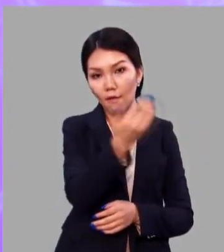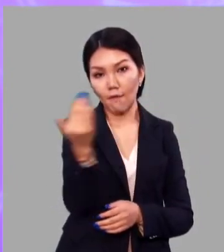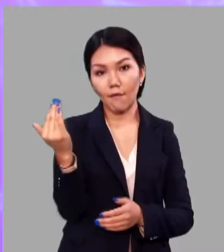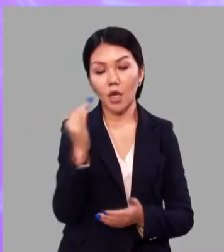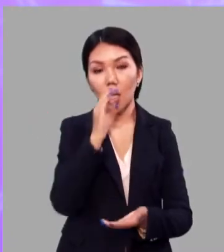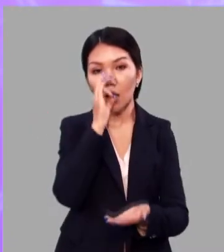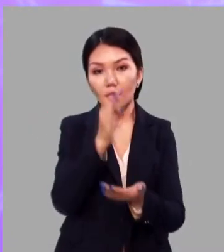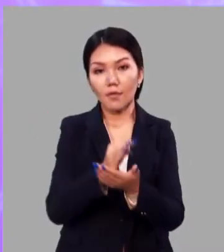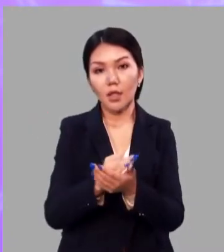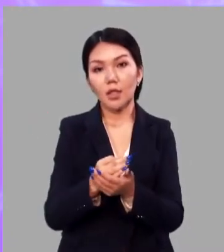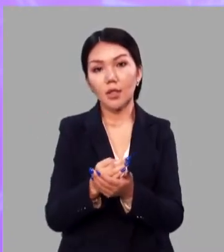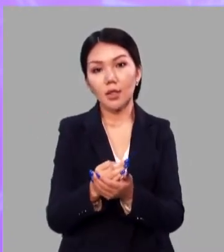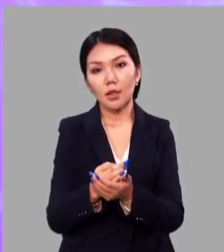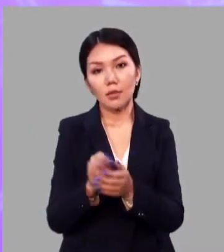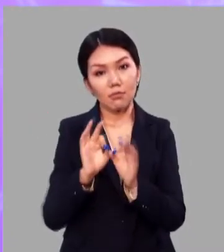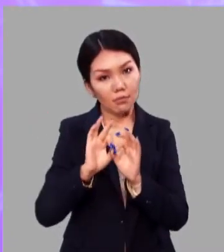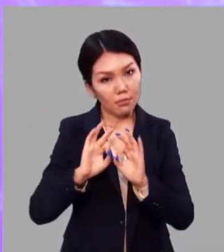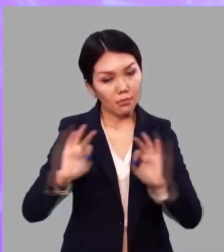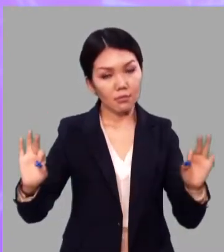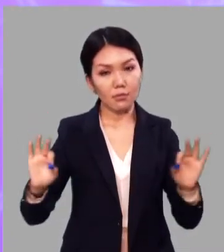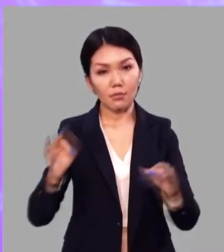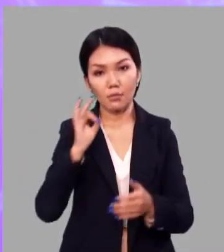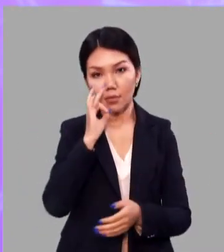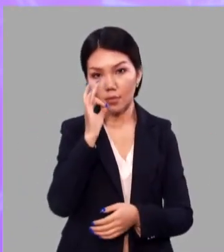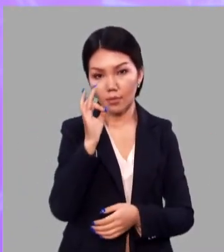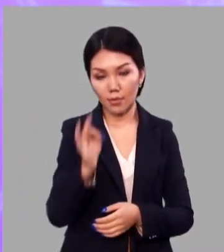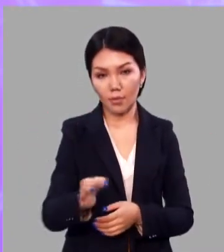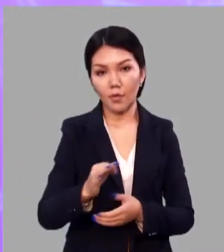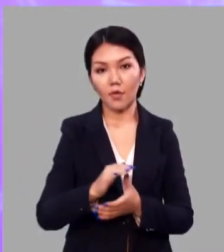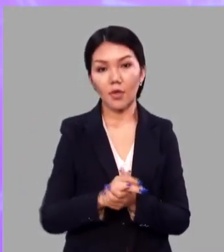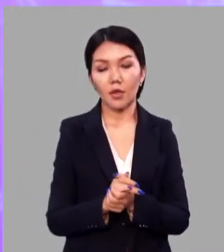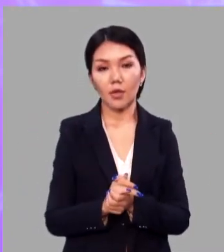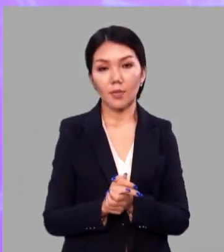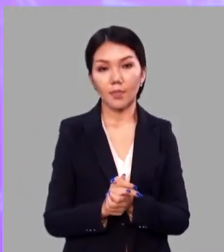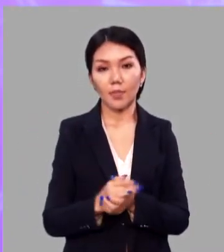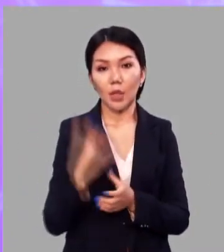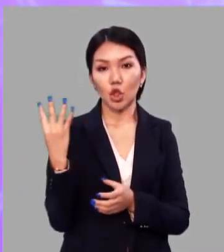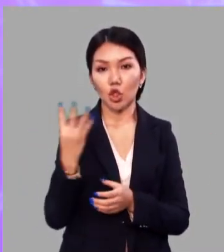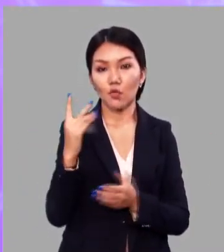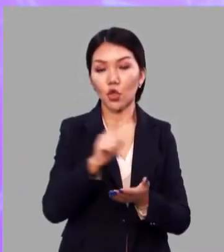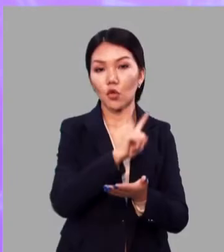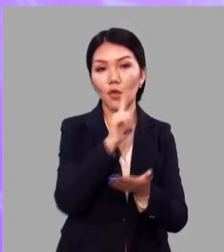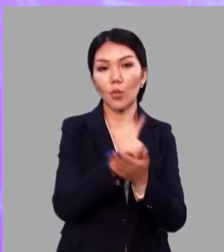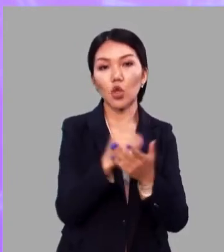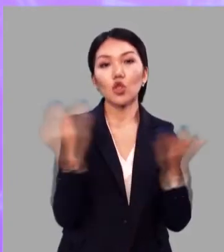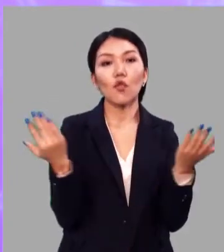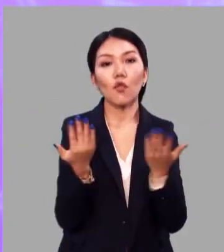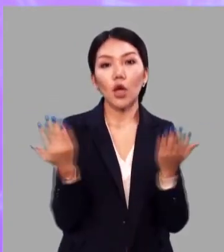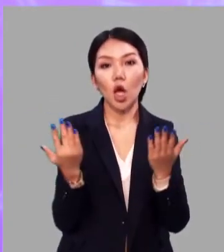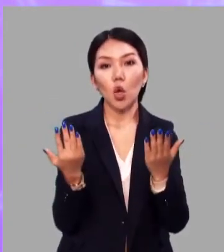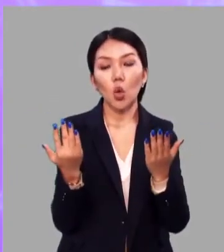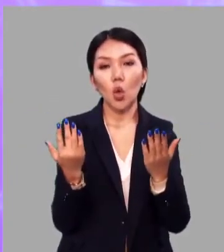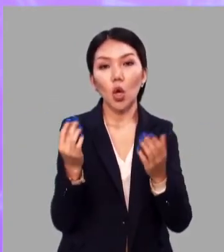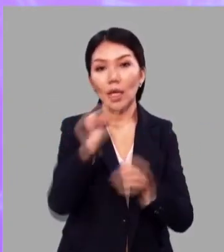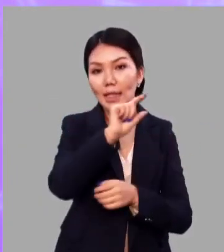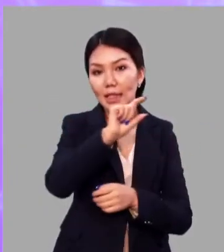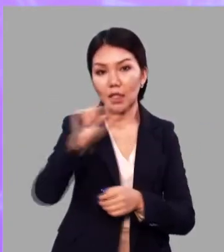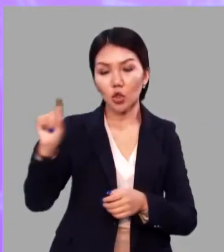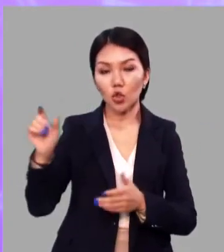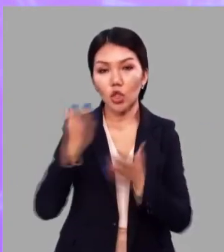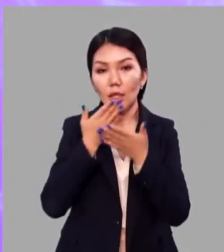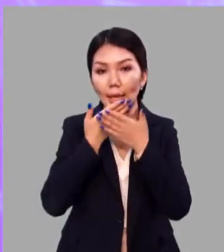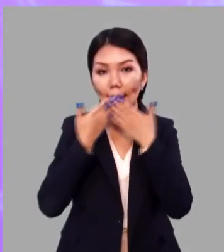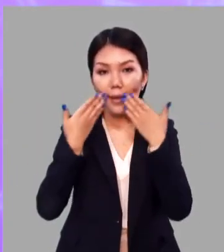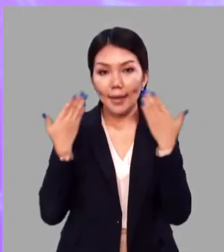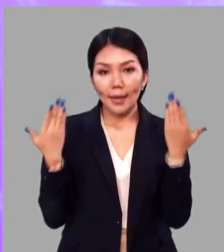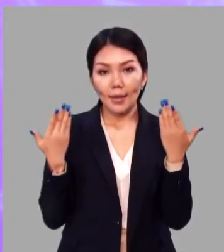Вы ответили совершенно верно. Четвертый вопрос. В какой строчке